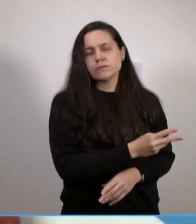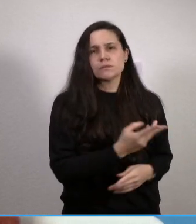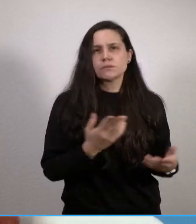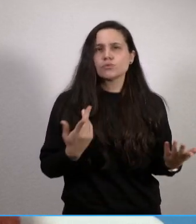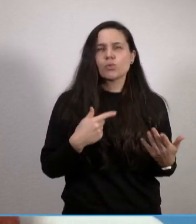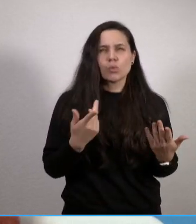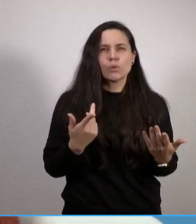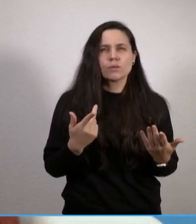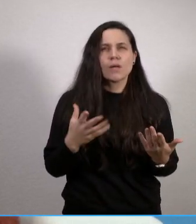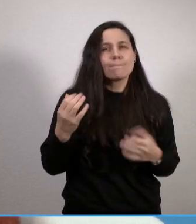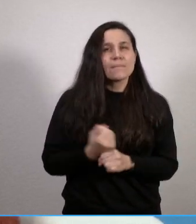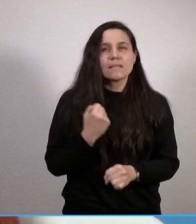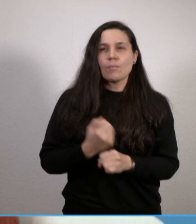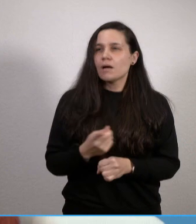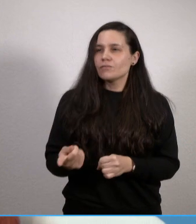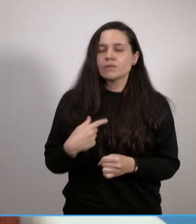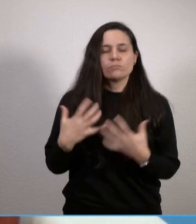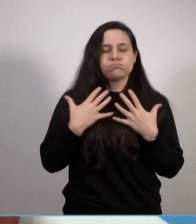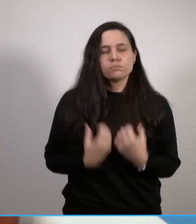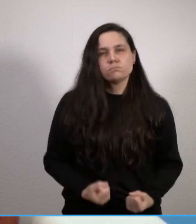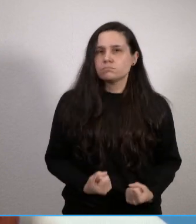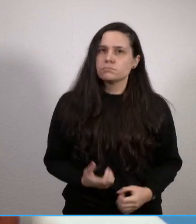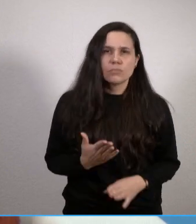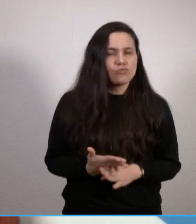Praxispersonal ist maximal ausgelaugt. Ja,